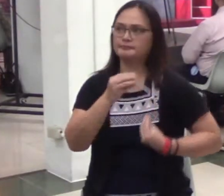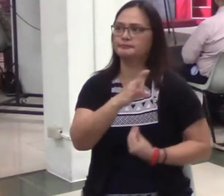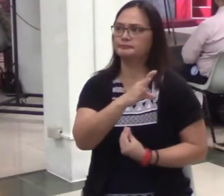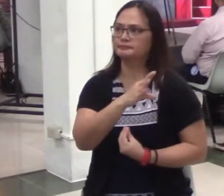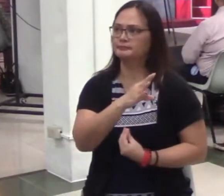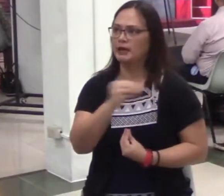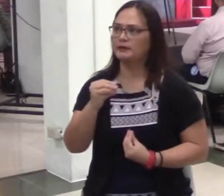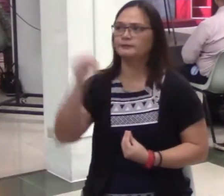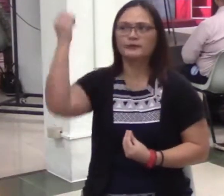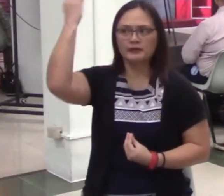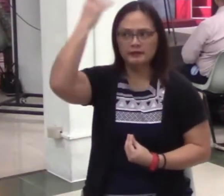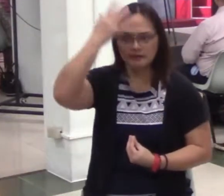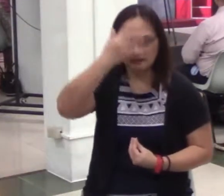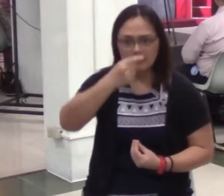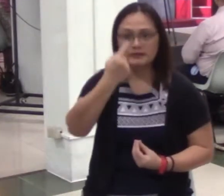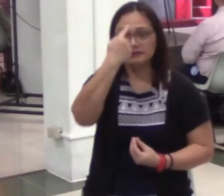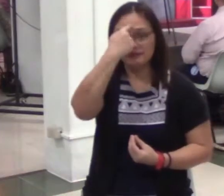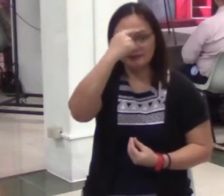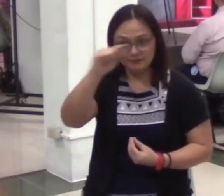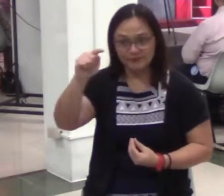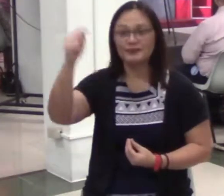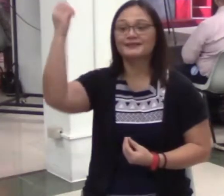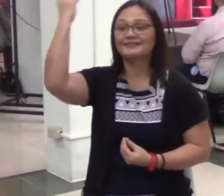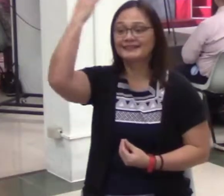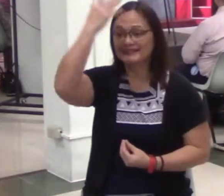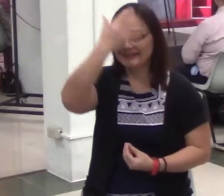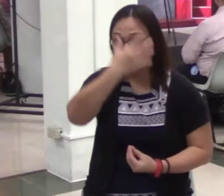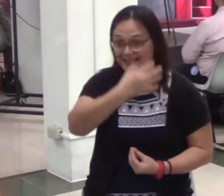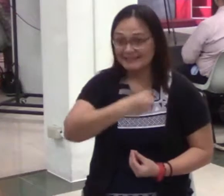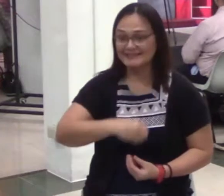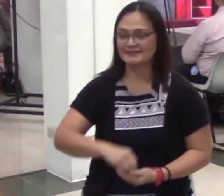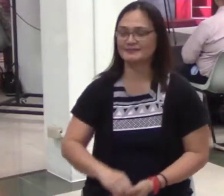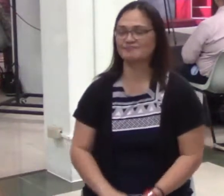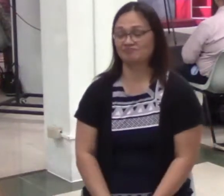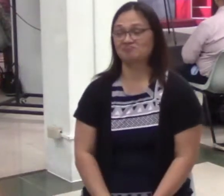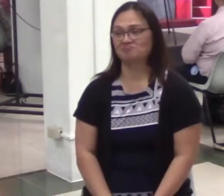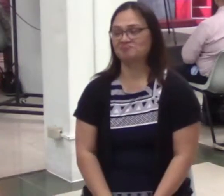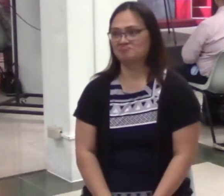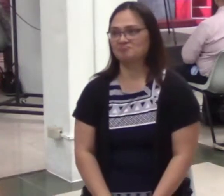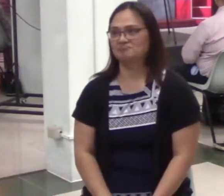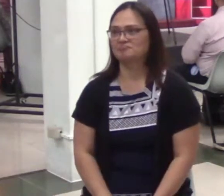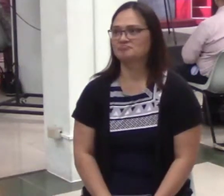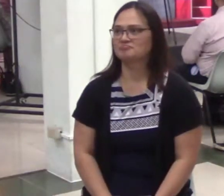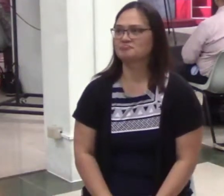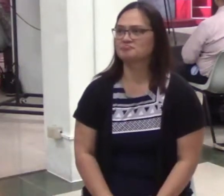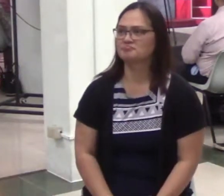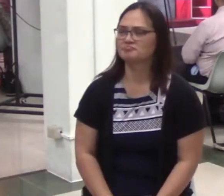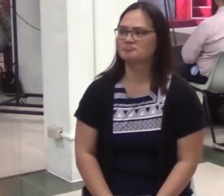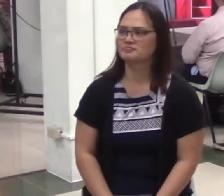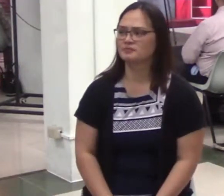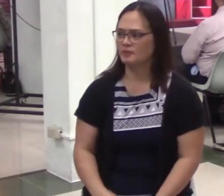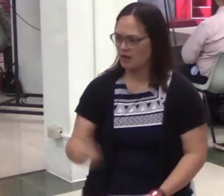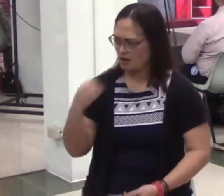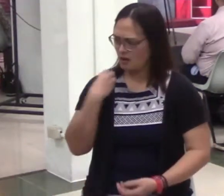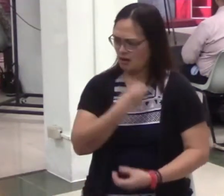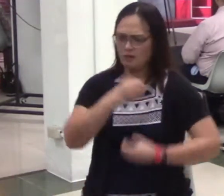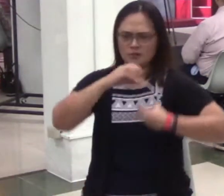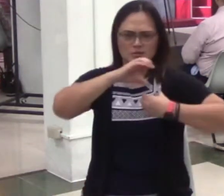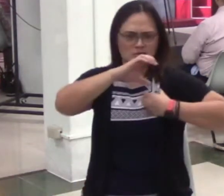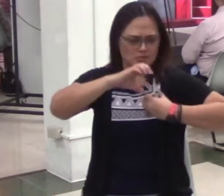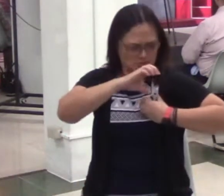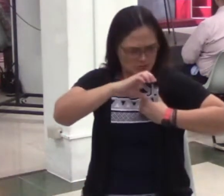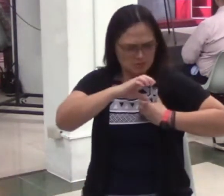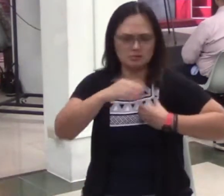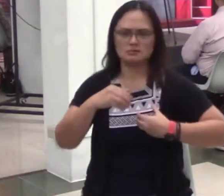ang kapuspusan ng Panginoon sa atin, ang pinakasteeling natin, ang infilling natin, ay